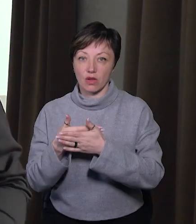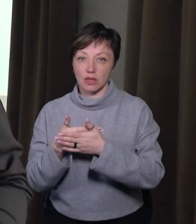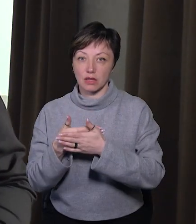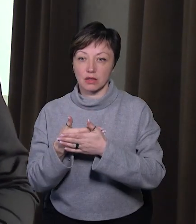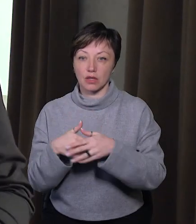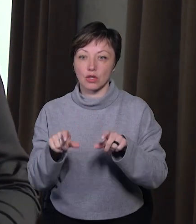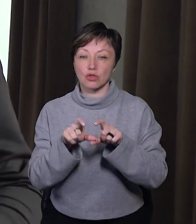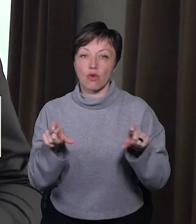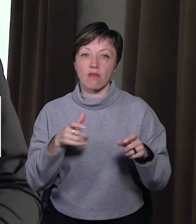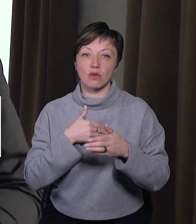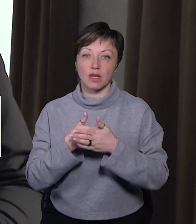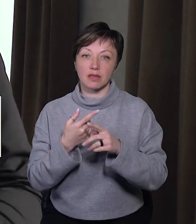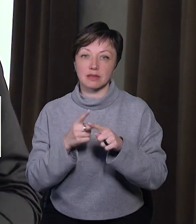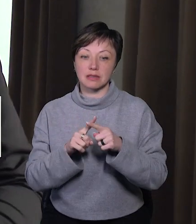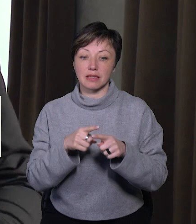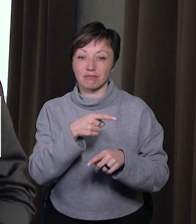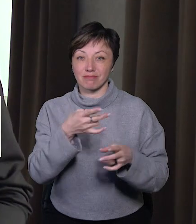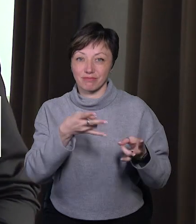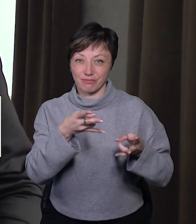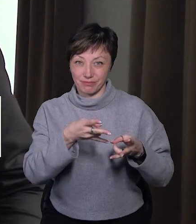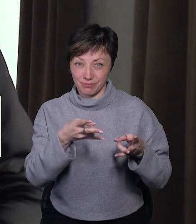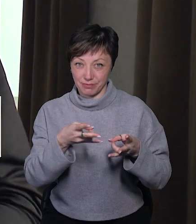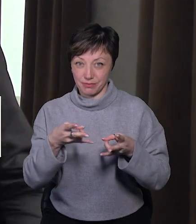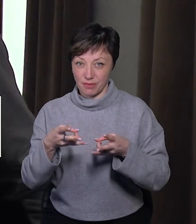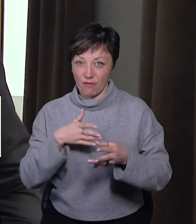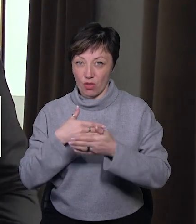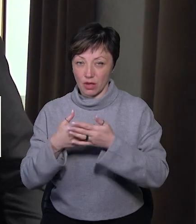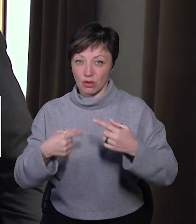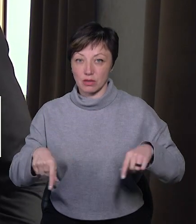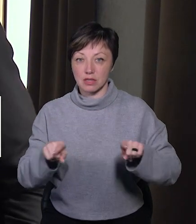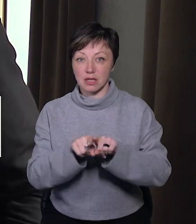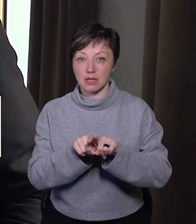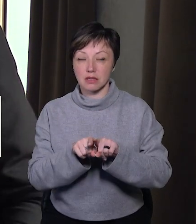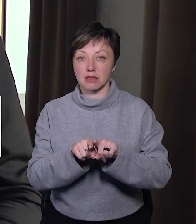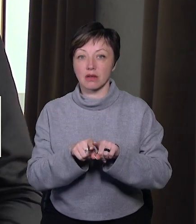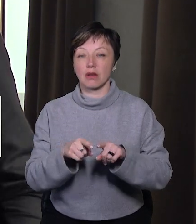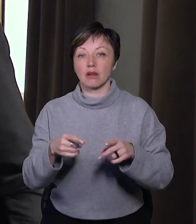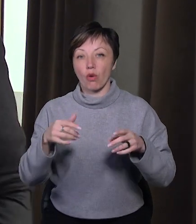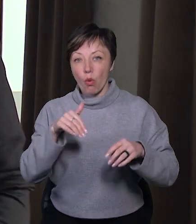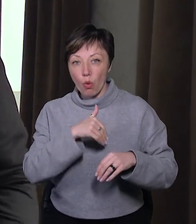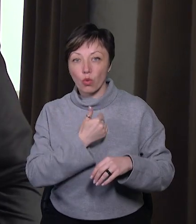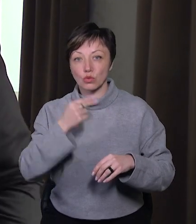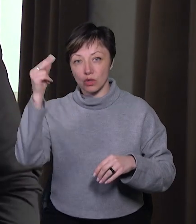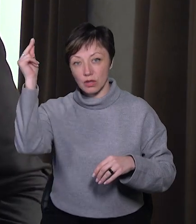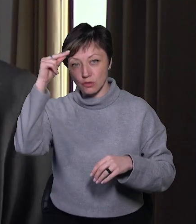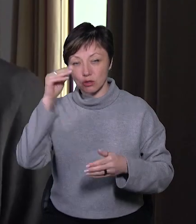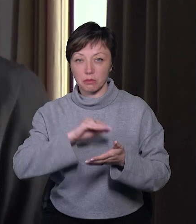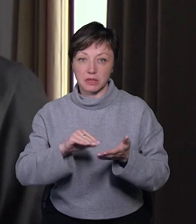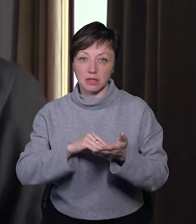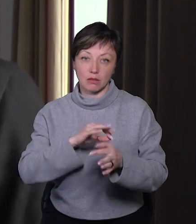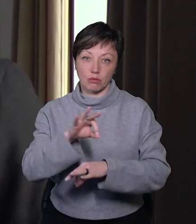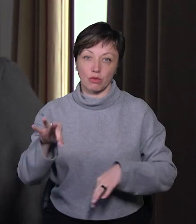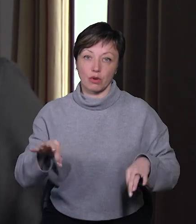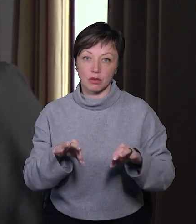Школа волонтера – це відповідь на запит волонтерських організацій, які озвучили на Координаційній раді волонтерів, що вони хочуть навчитися писати проєкти.